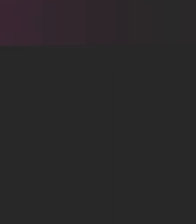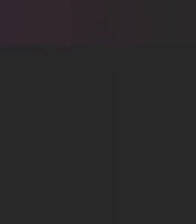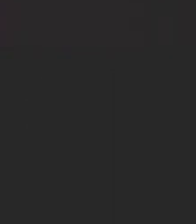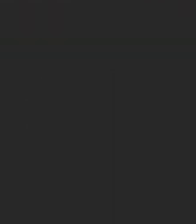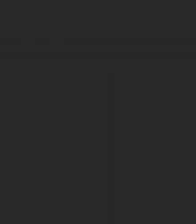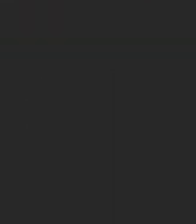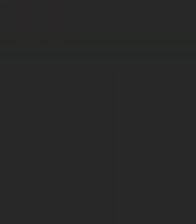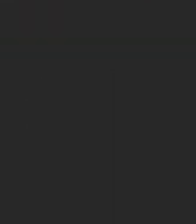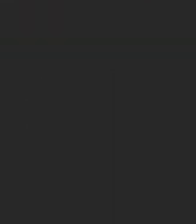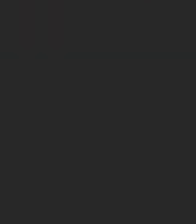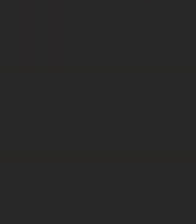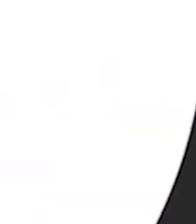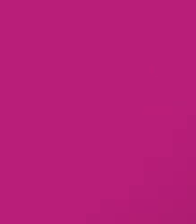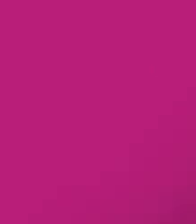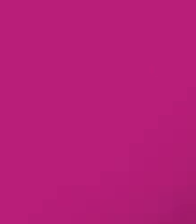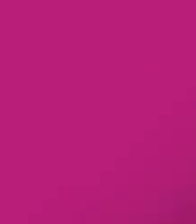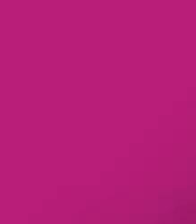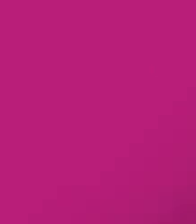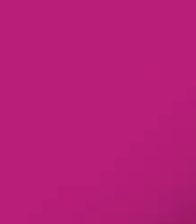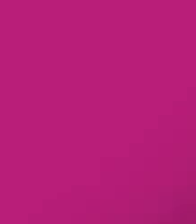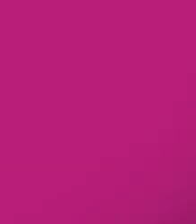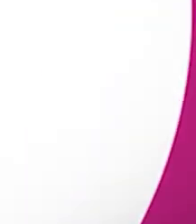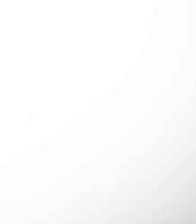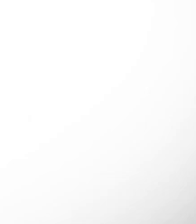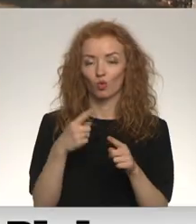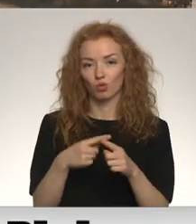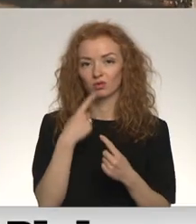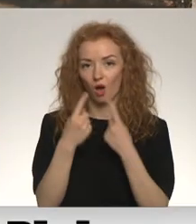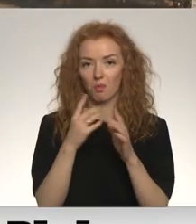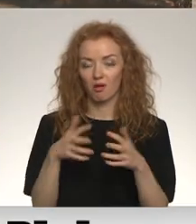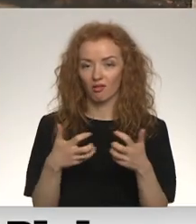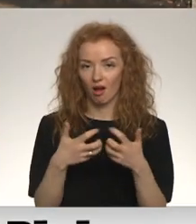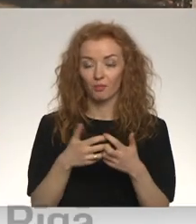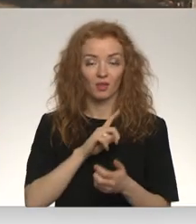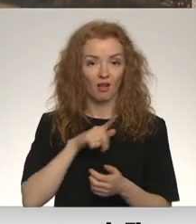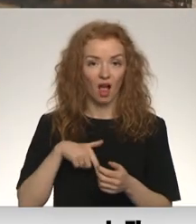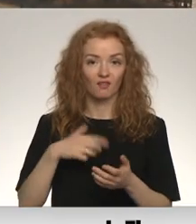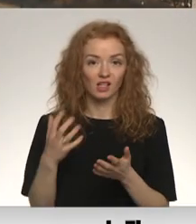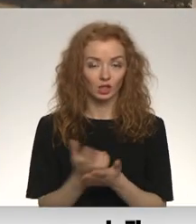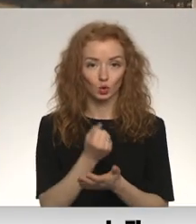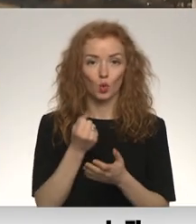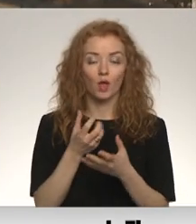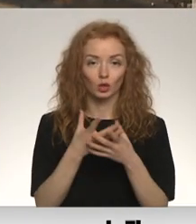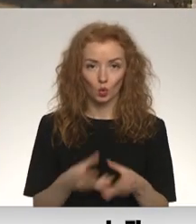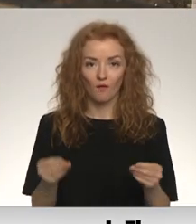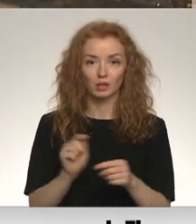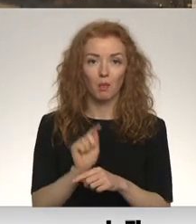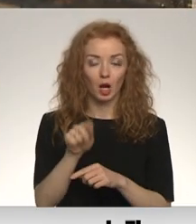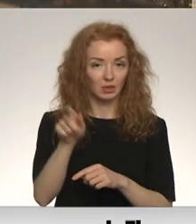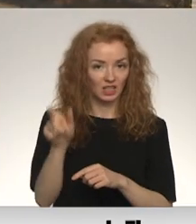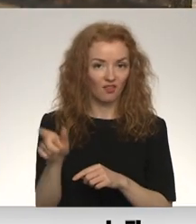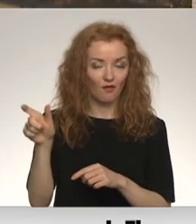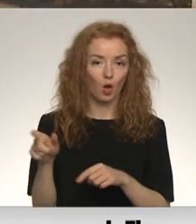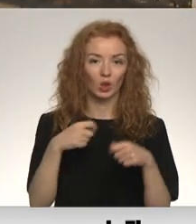Re, visi ēters ir te! Latvijā izdodas novērst pārkāpumus cilvēktizniecības